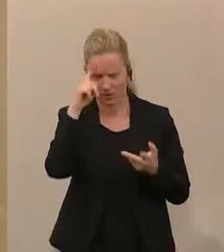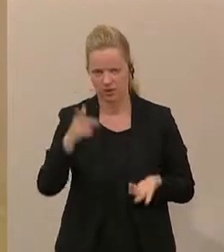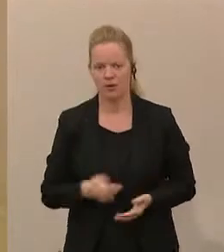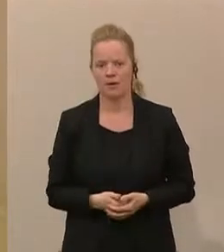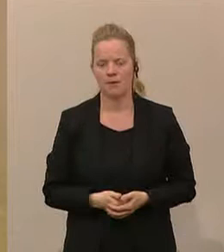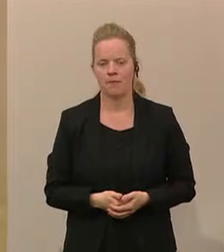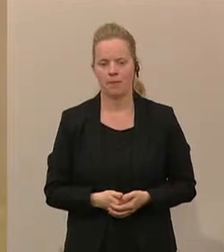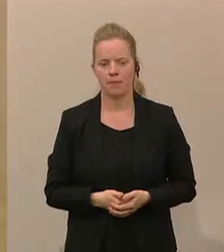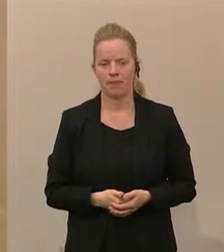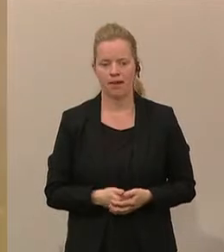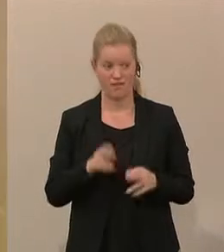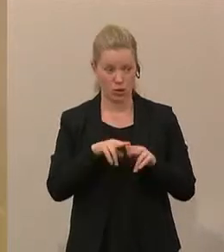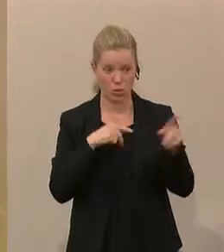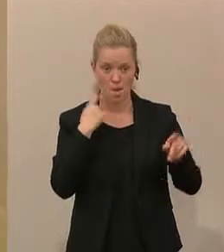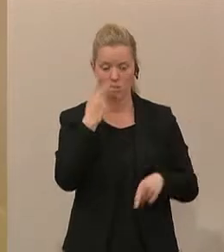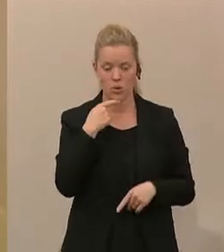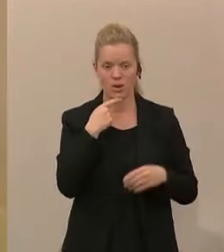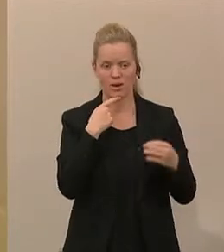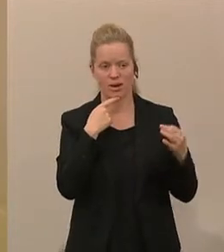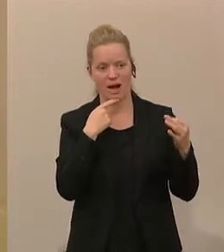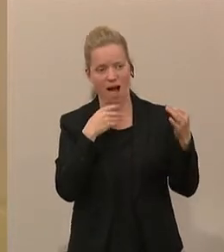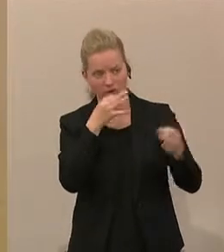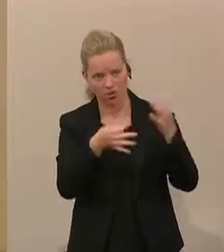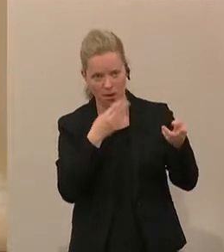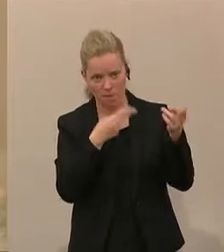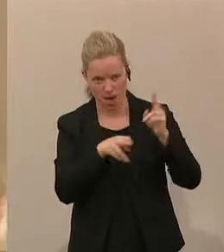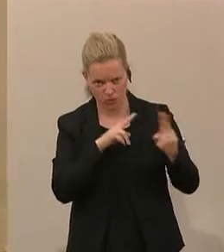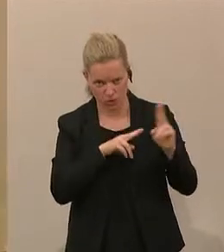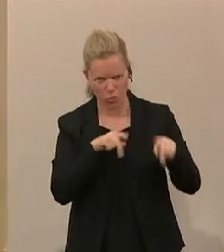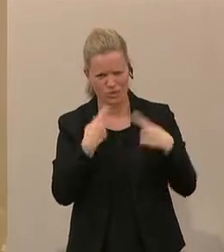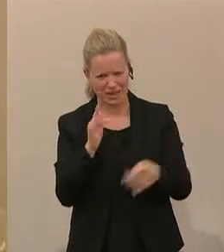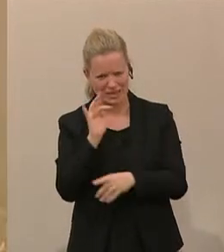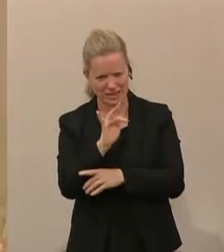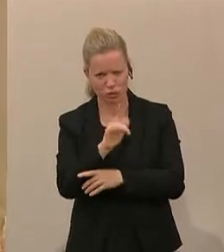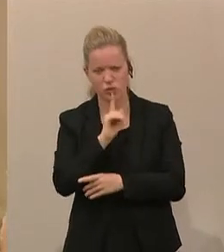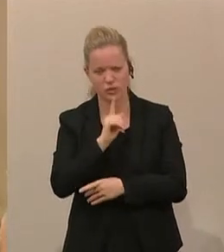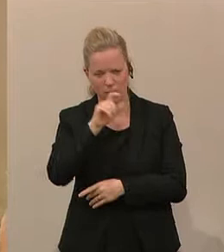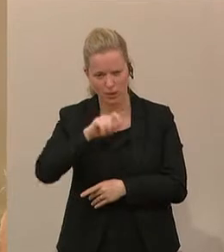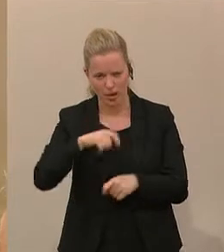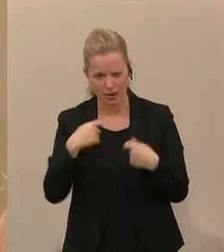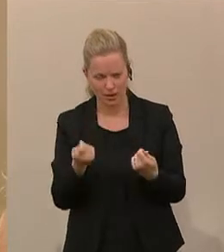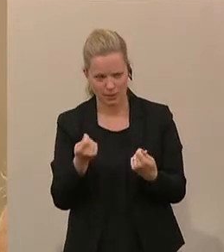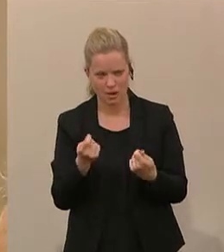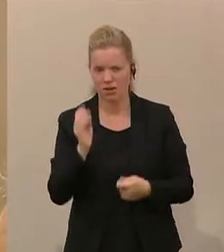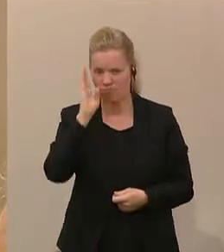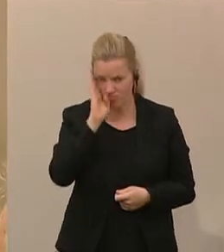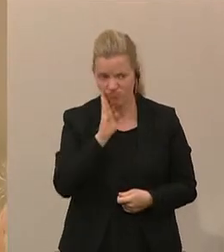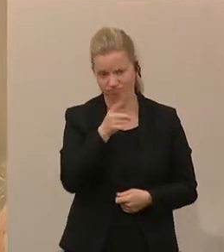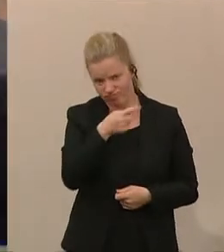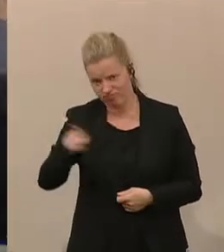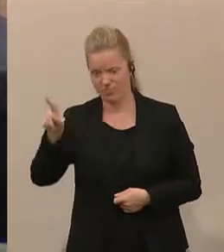wenn Sie hier eine mündliche Anfragebeantwortung machen und kritisieren, dass es zu wenig Personal gibt, dann müssen Sie das bitte an den